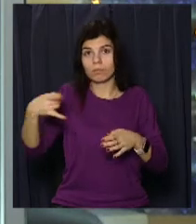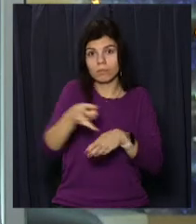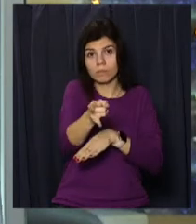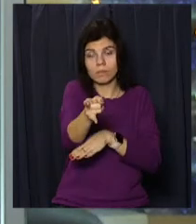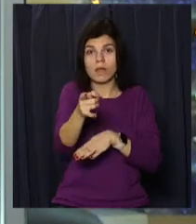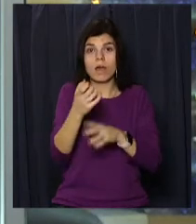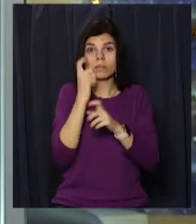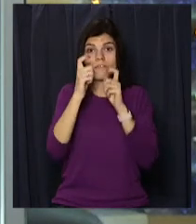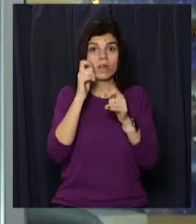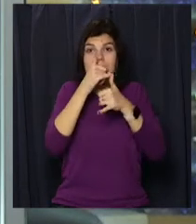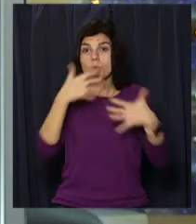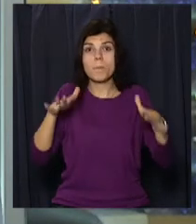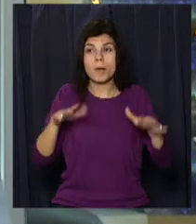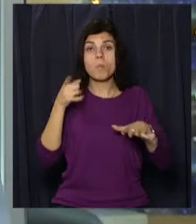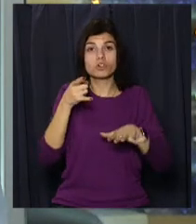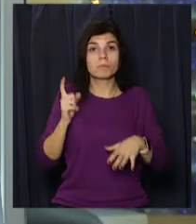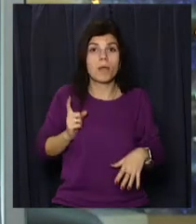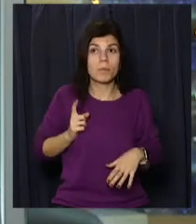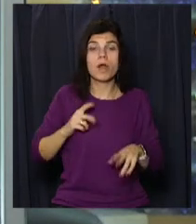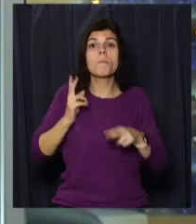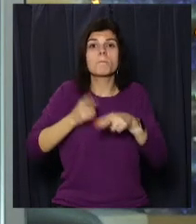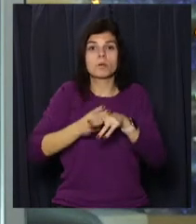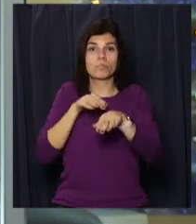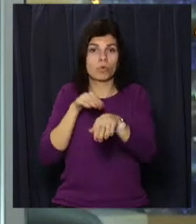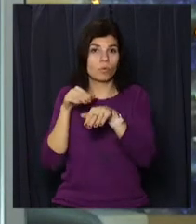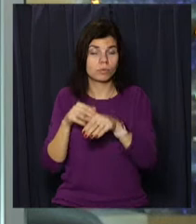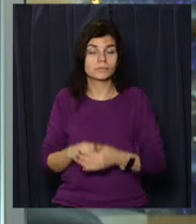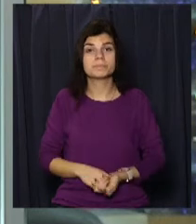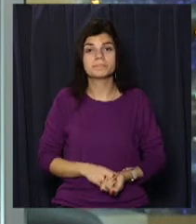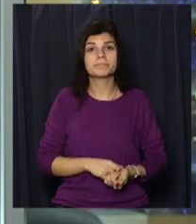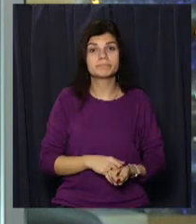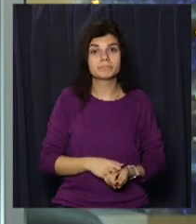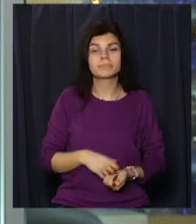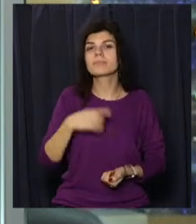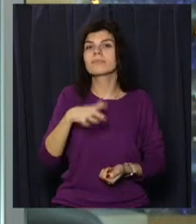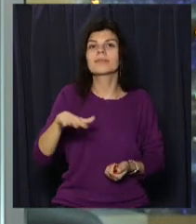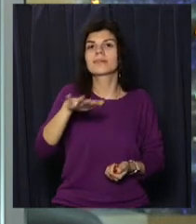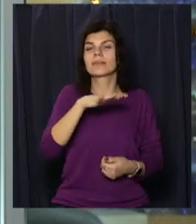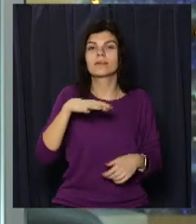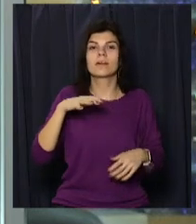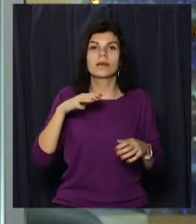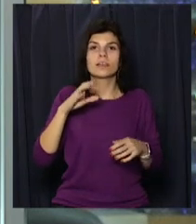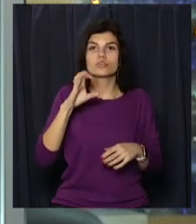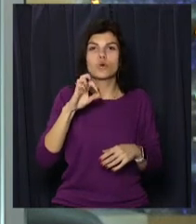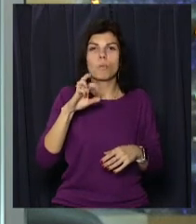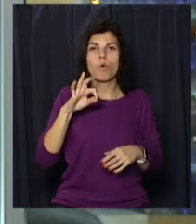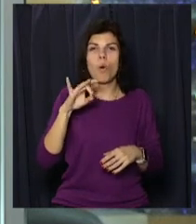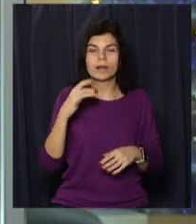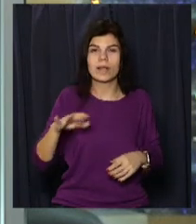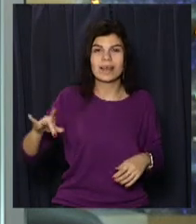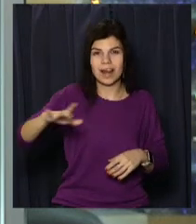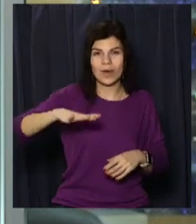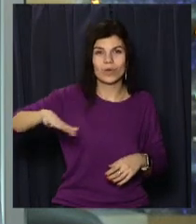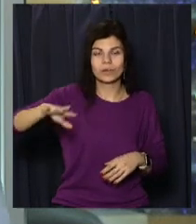Летний вчоділ. Десь о 20-ті рятувальники Дніпра отримали повідомлення, що на вулиці телевізійній Соборного району зайнялася